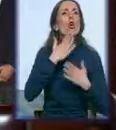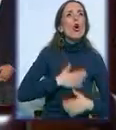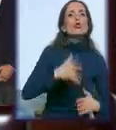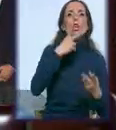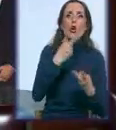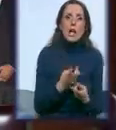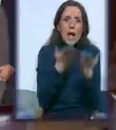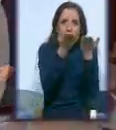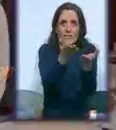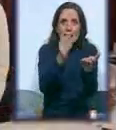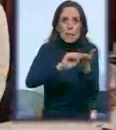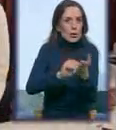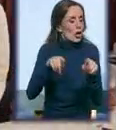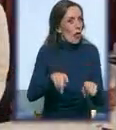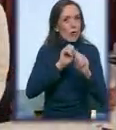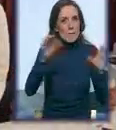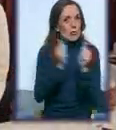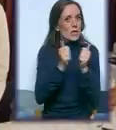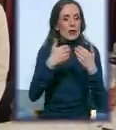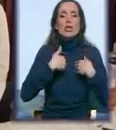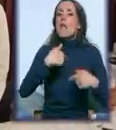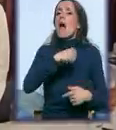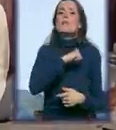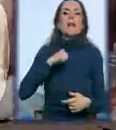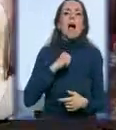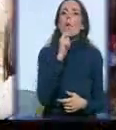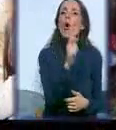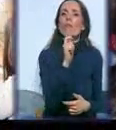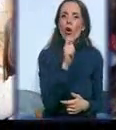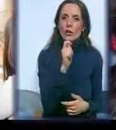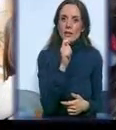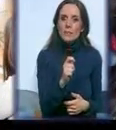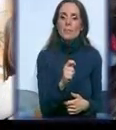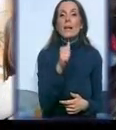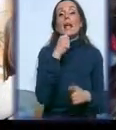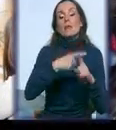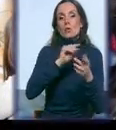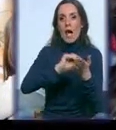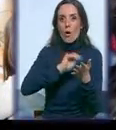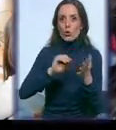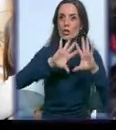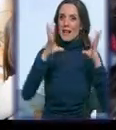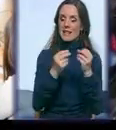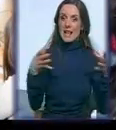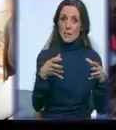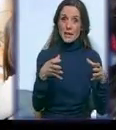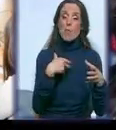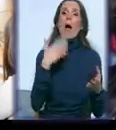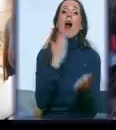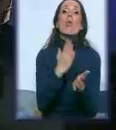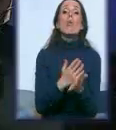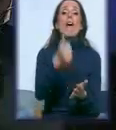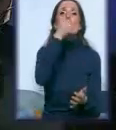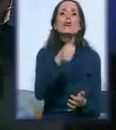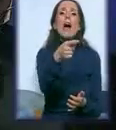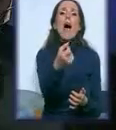u sezonu, kreatori ove emisije zajedno sa mnom. Ja sam samo voditelj, do duše i autor, sa celim ovim timom, ali uvek odgovoramo na